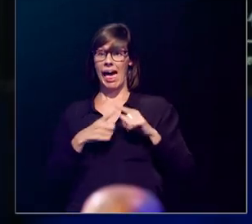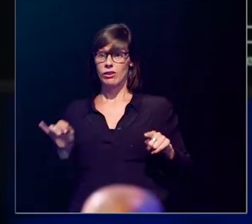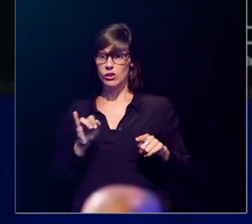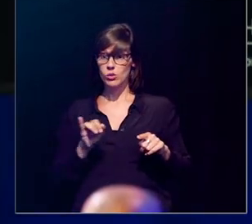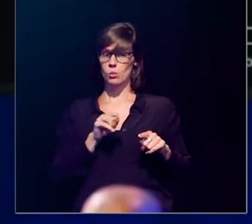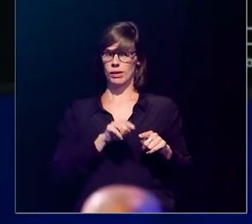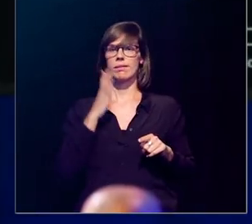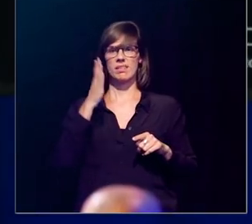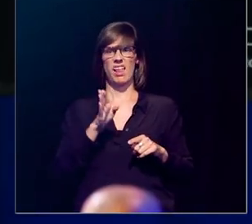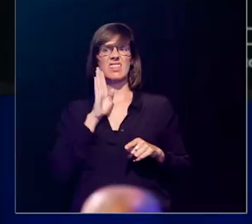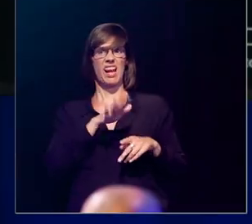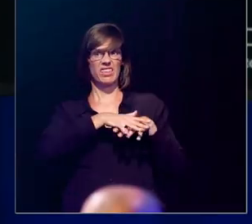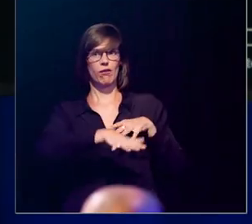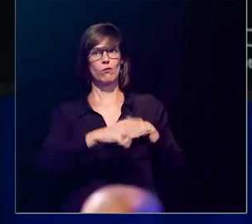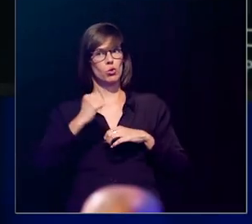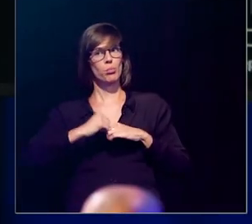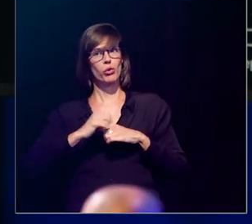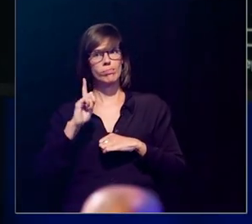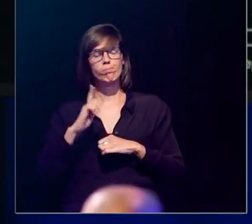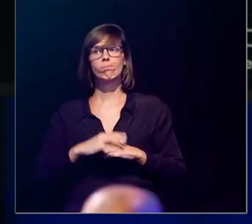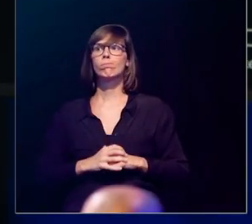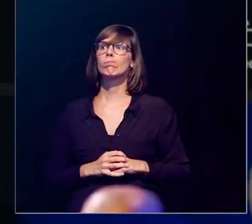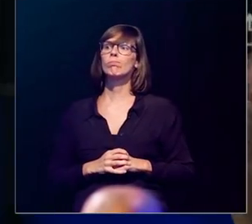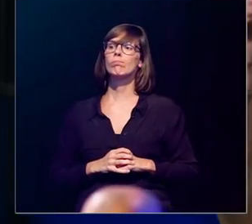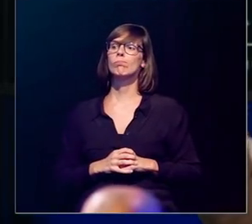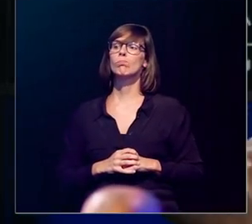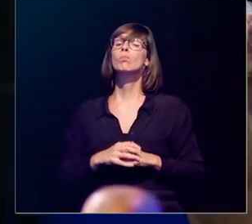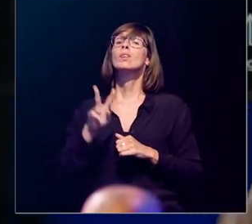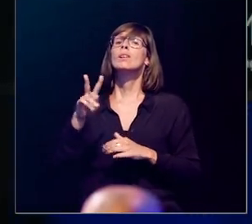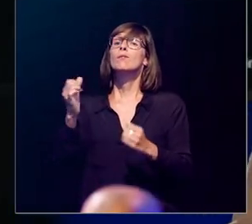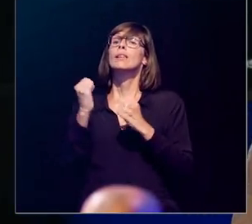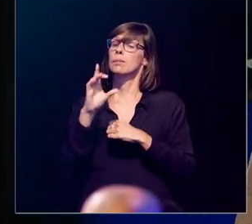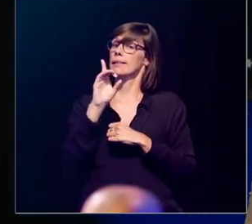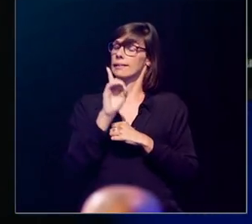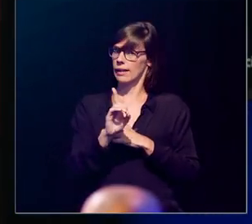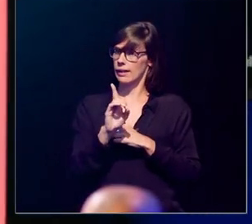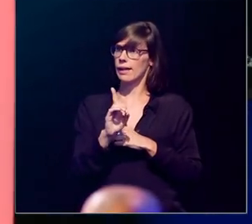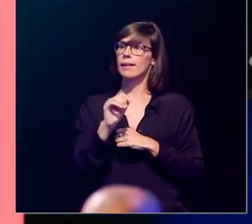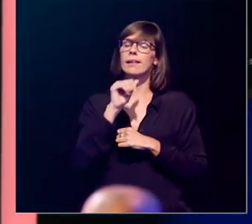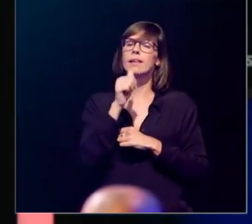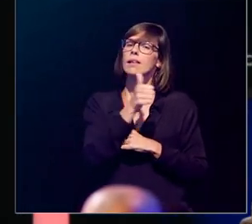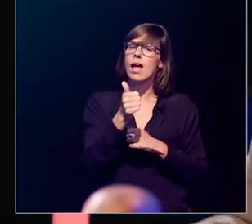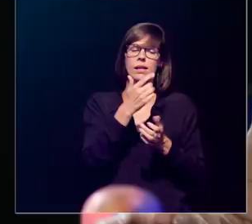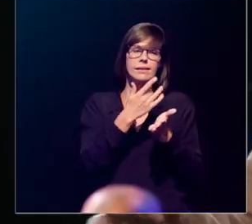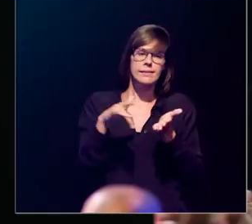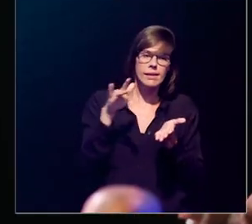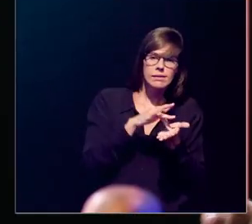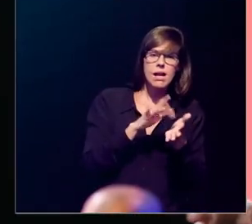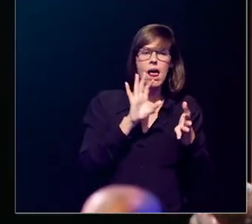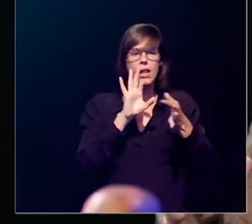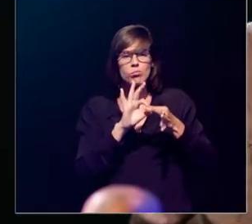kaas, voldoende yoghurt enzovoort zijn. Anders ga je zelfs een slecht effect op je botten hebben. Nu,